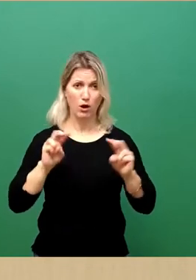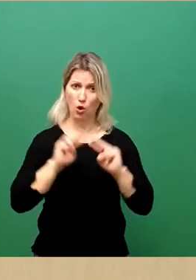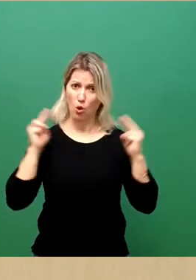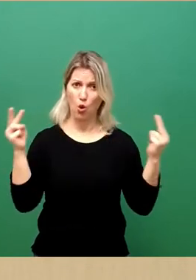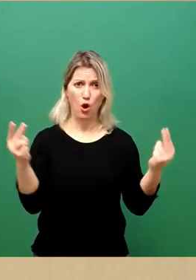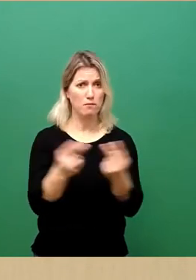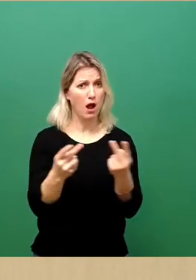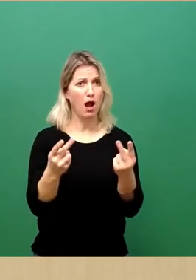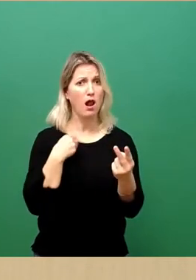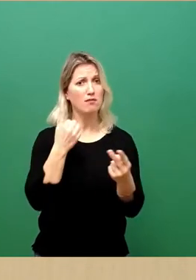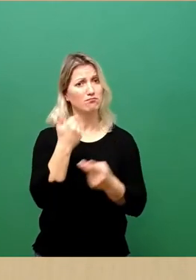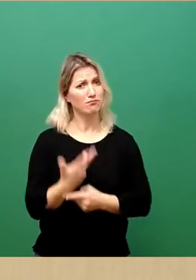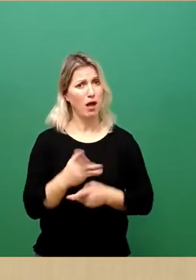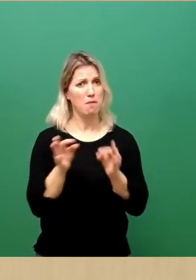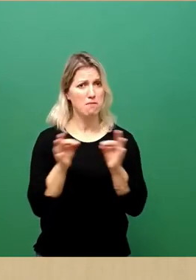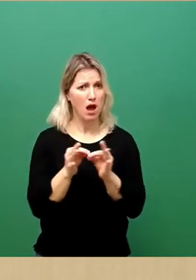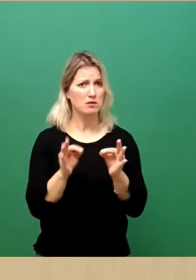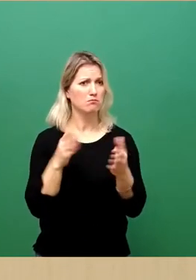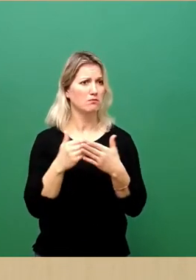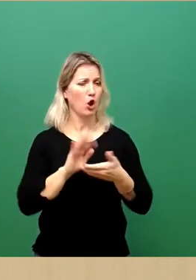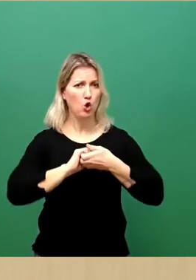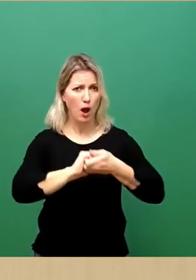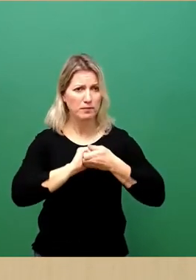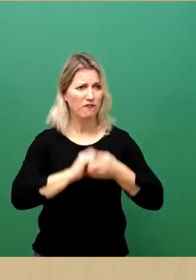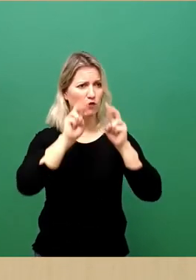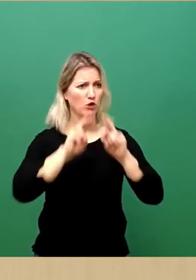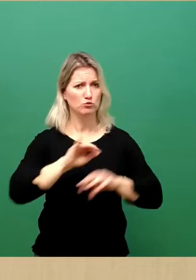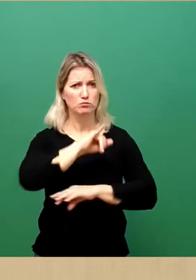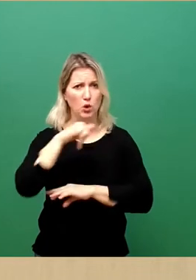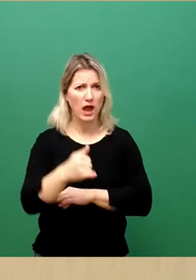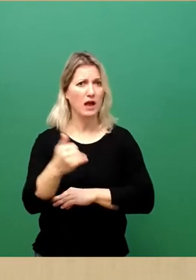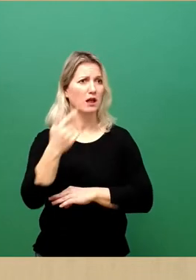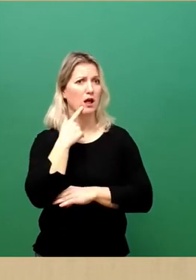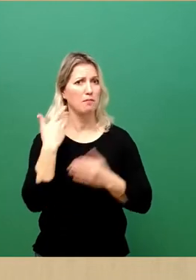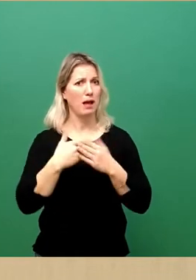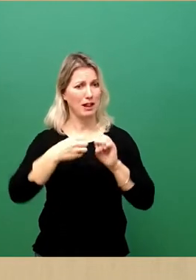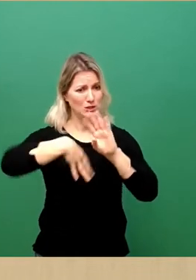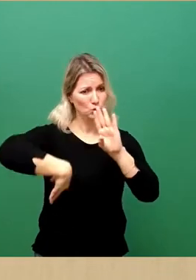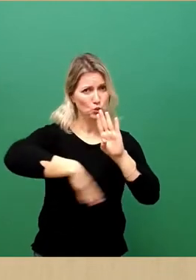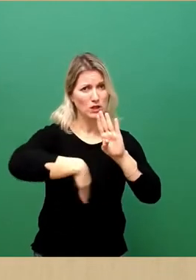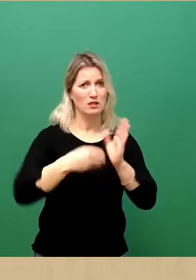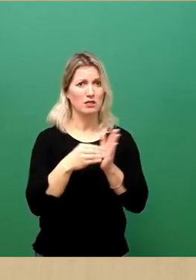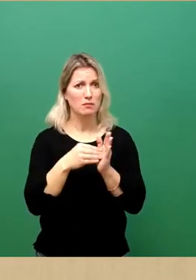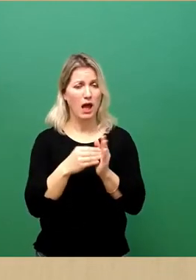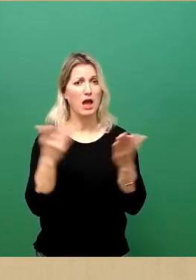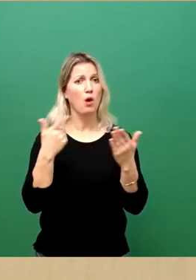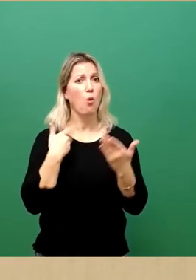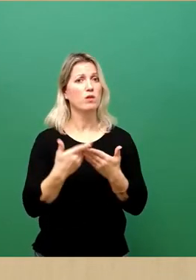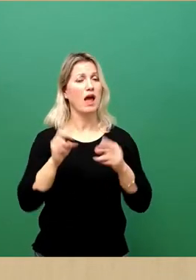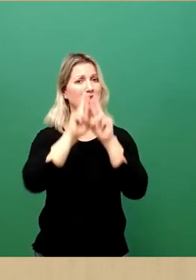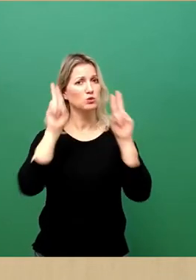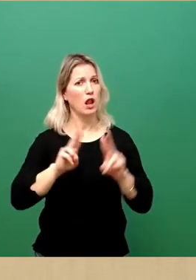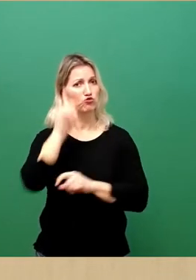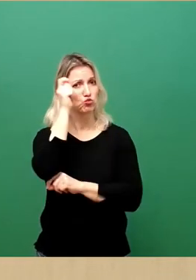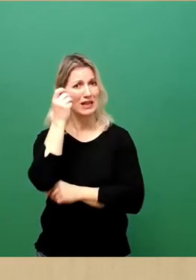weiteren Maßnahmen auch kooperative Forschungsprojekte mit dem globalen Süden oder der internationale Studierendenaustausch.